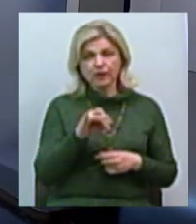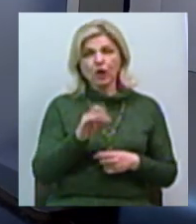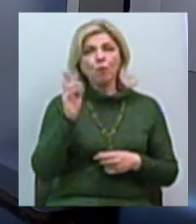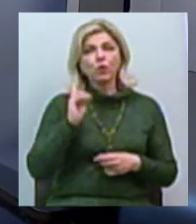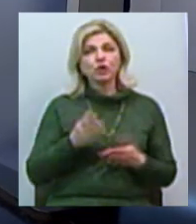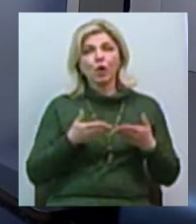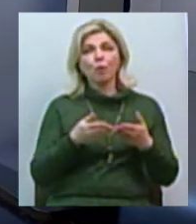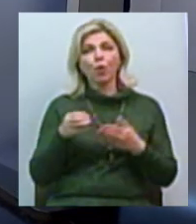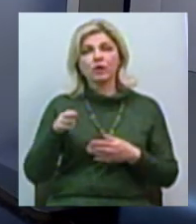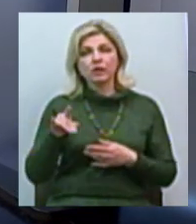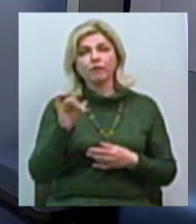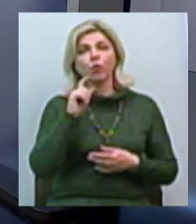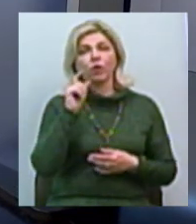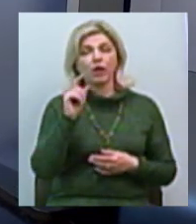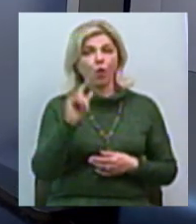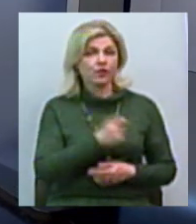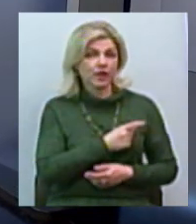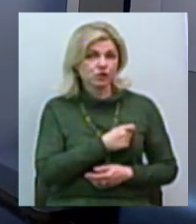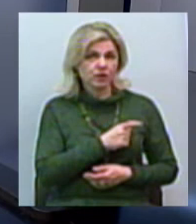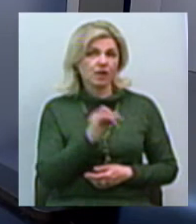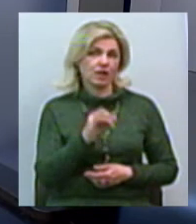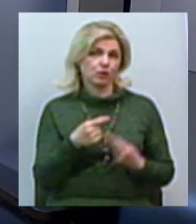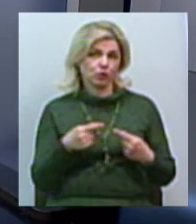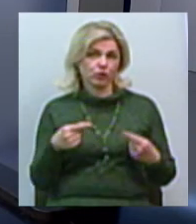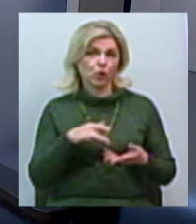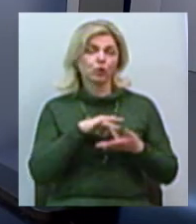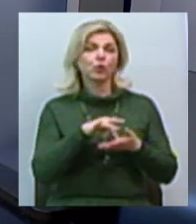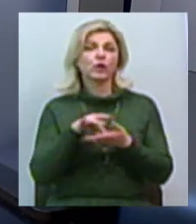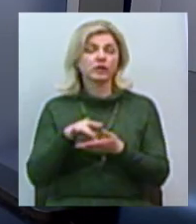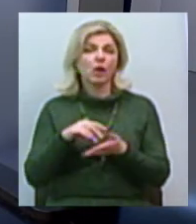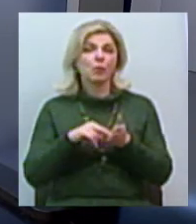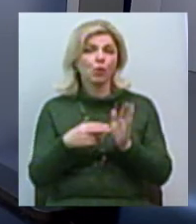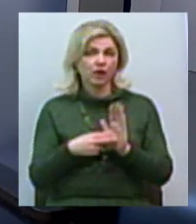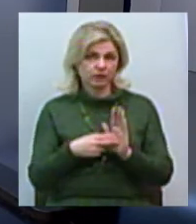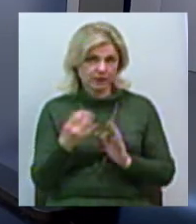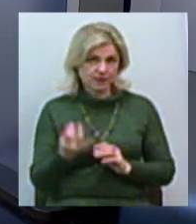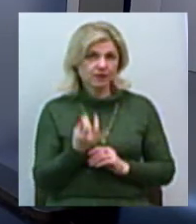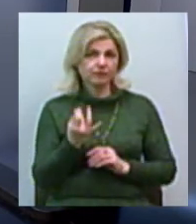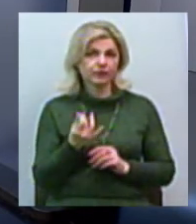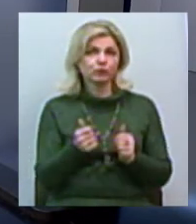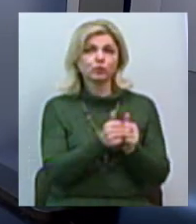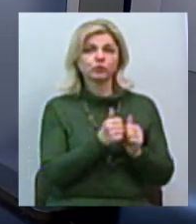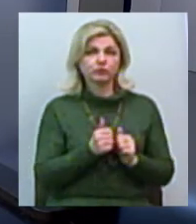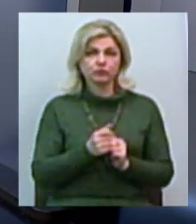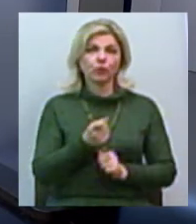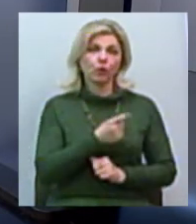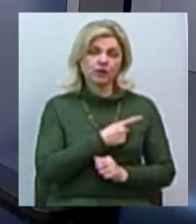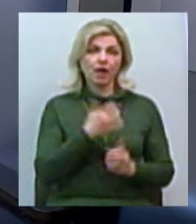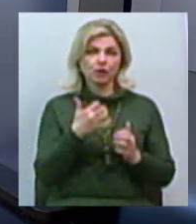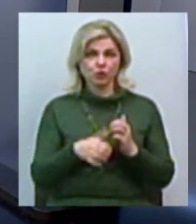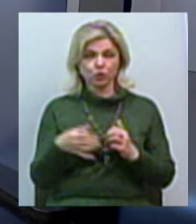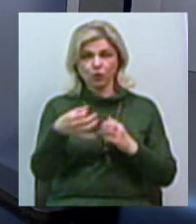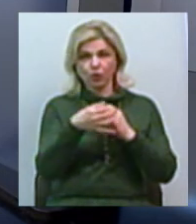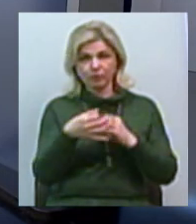Одесьчини та кілька діючих аеропортів. Туристичні проєкти, сікаві, до речі, в сусідніх Одеській та Херсонській областях,